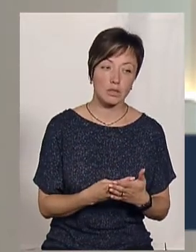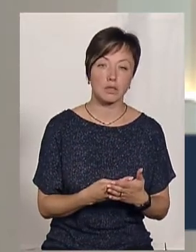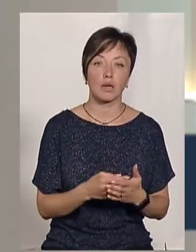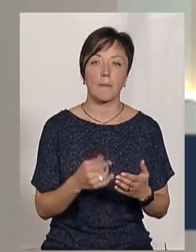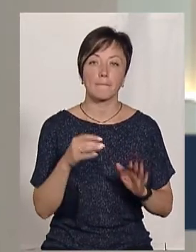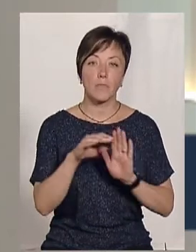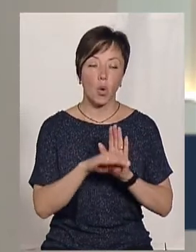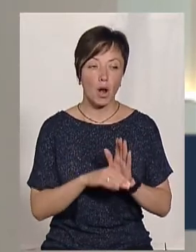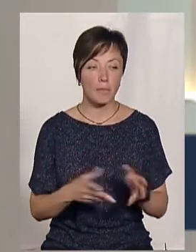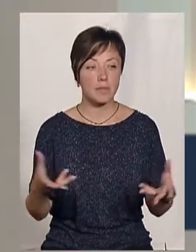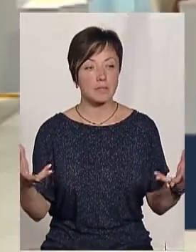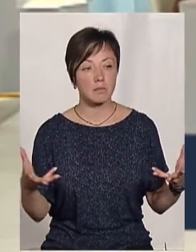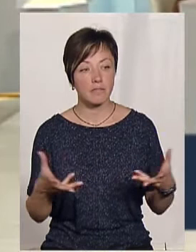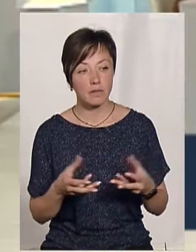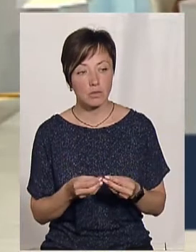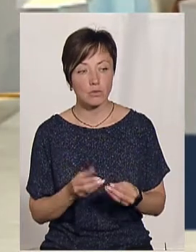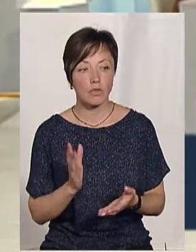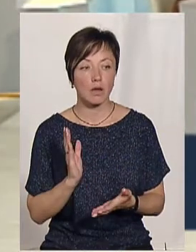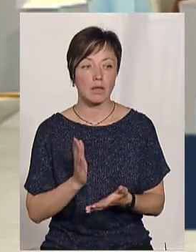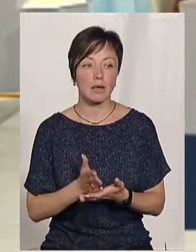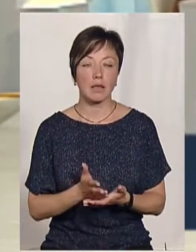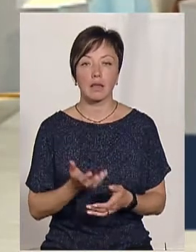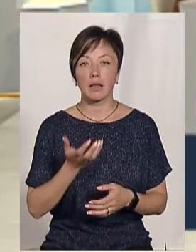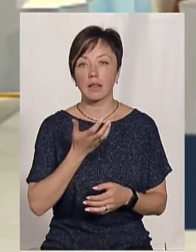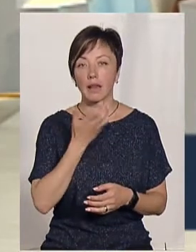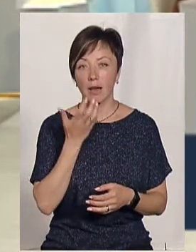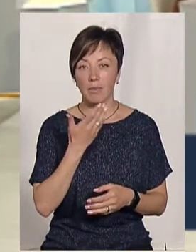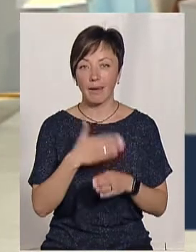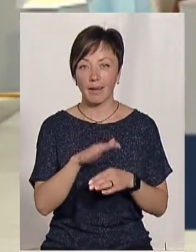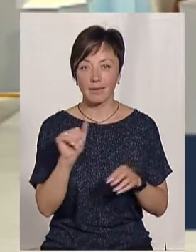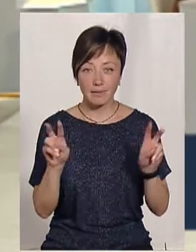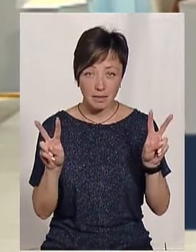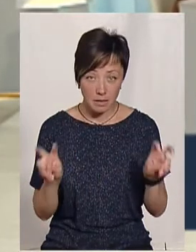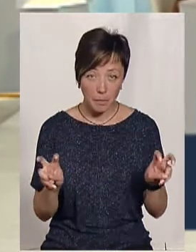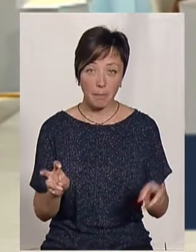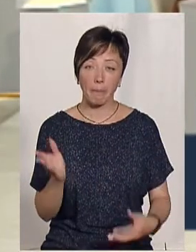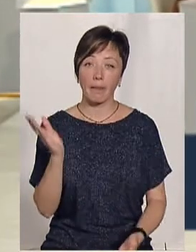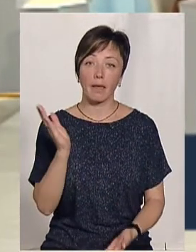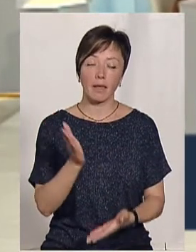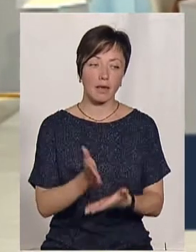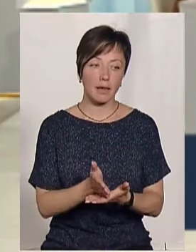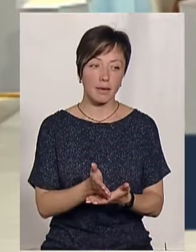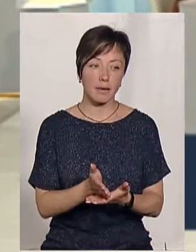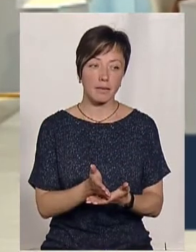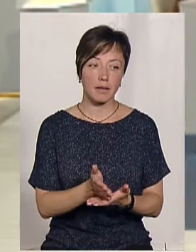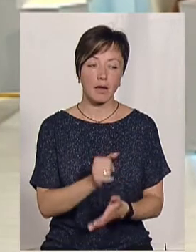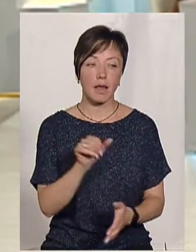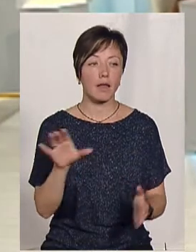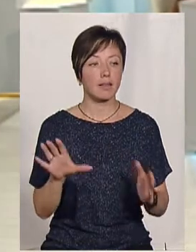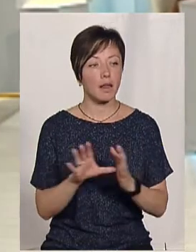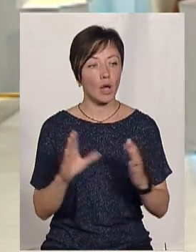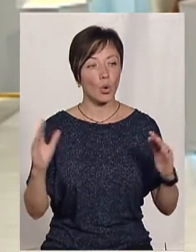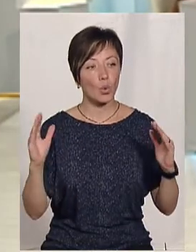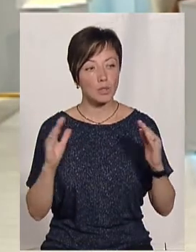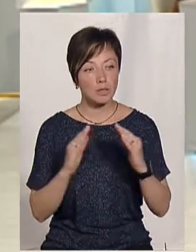програма співфінансування, є теплі кредити, про що сказала пані Раїса, є енергодім,